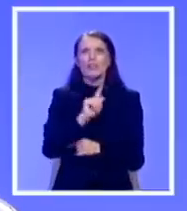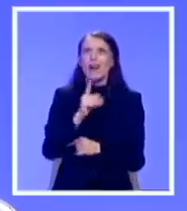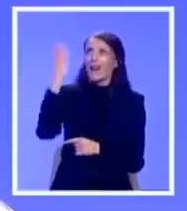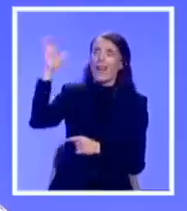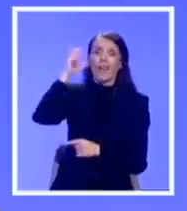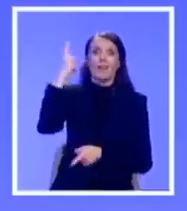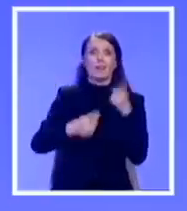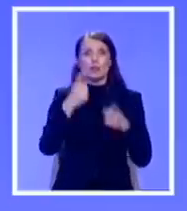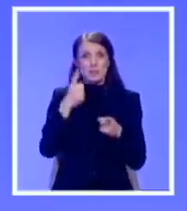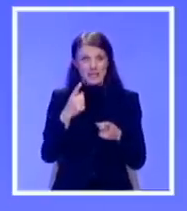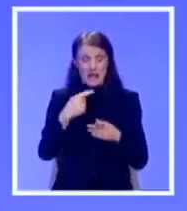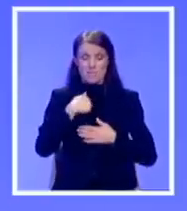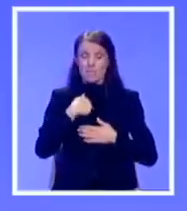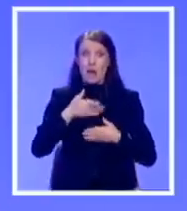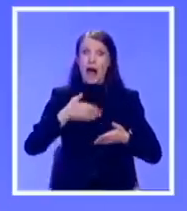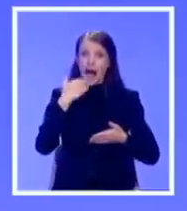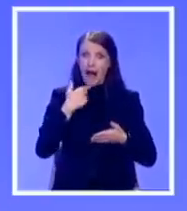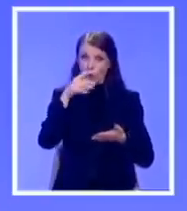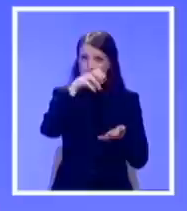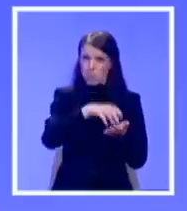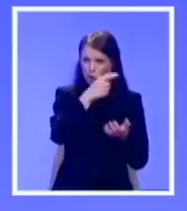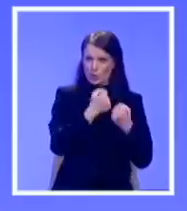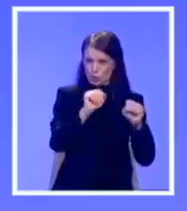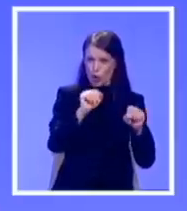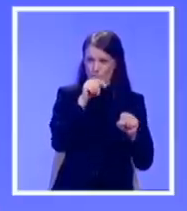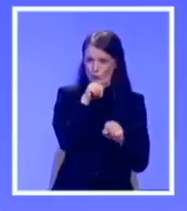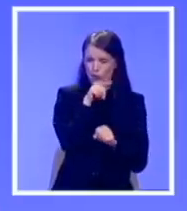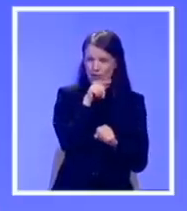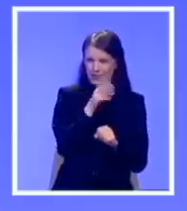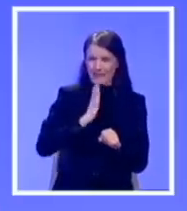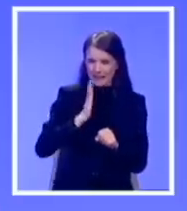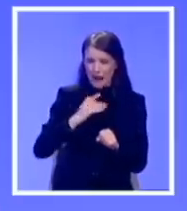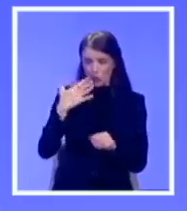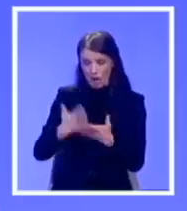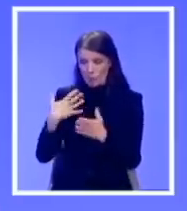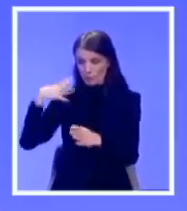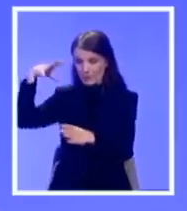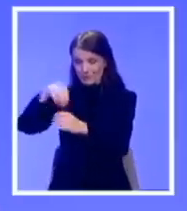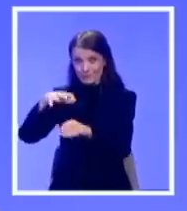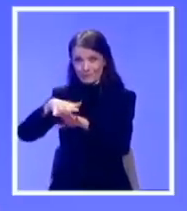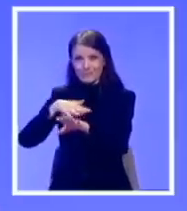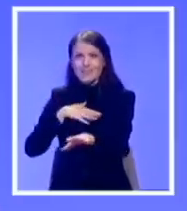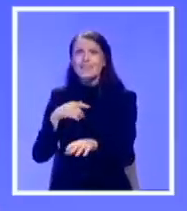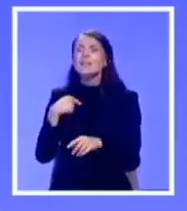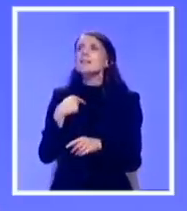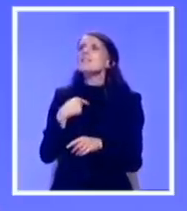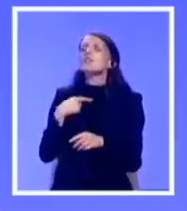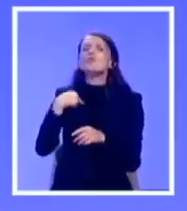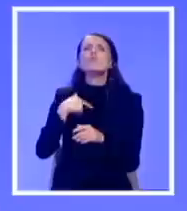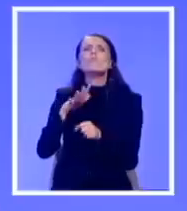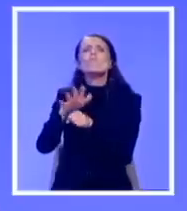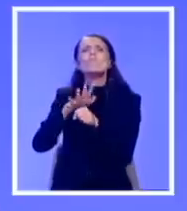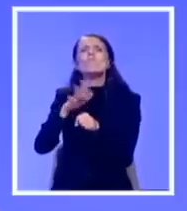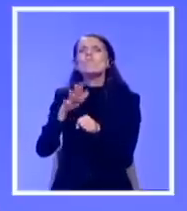pokaz slobodnih građana bude u parlamentu, ja obećam kamarili srpske napredne stranke, presješit će vam svaki dinar koji budete zlopotrebili.